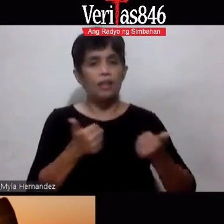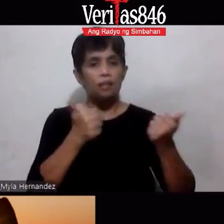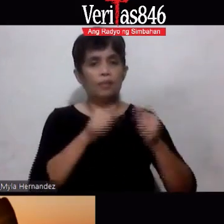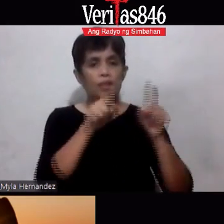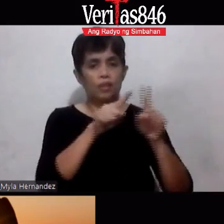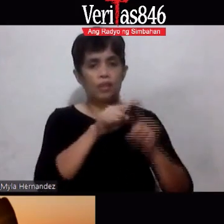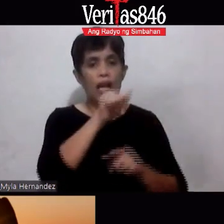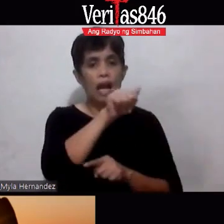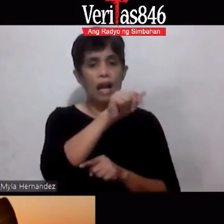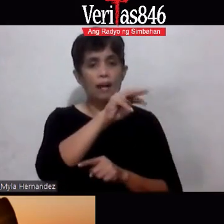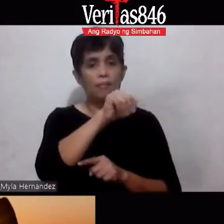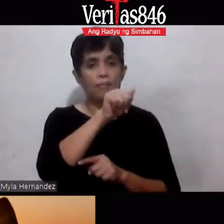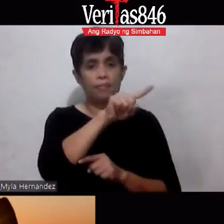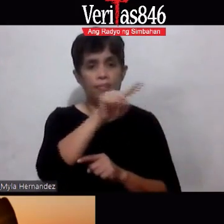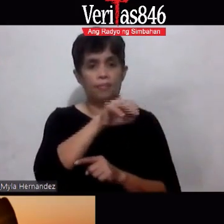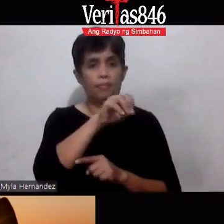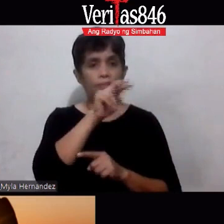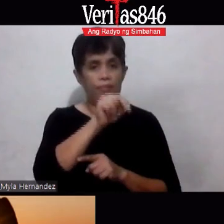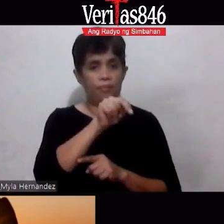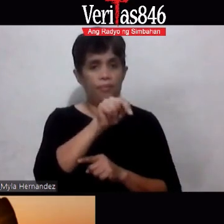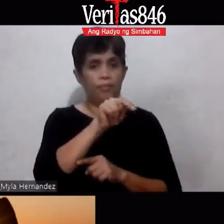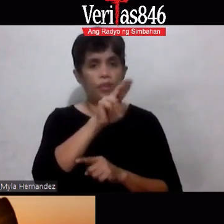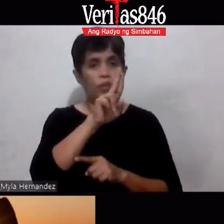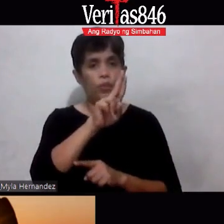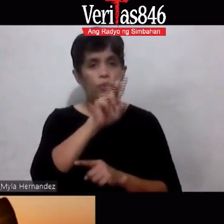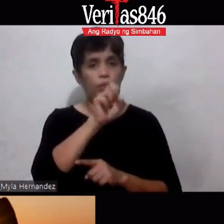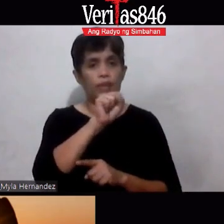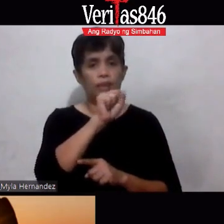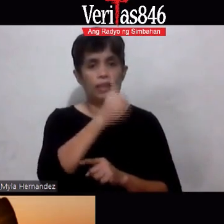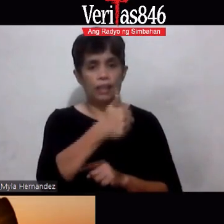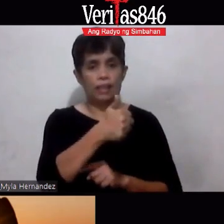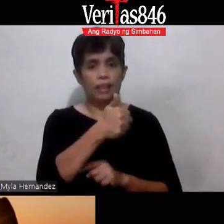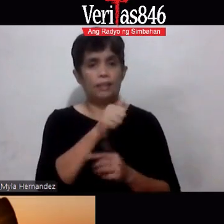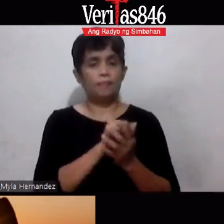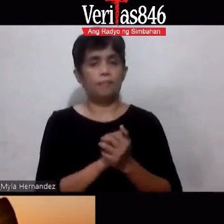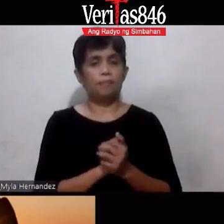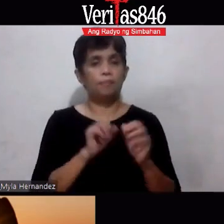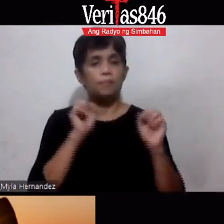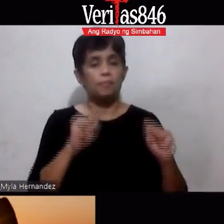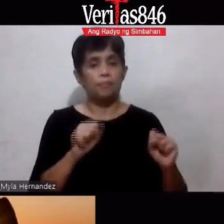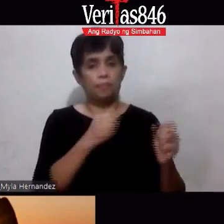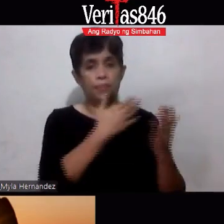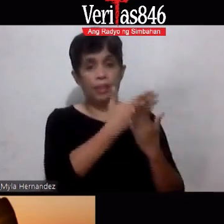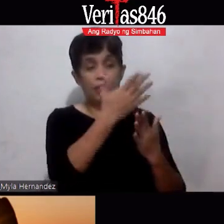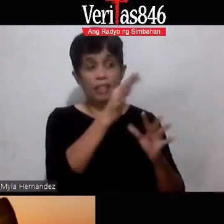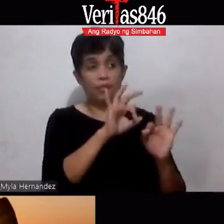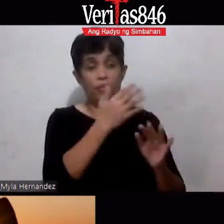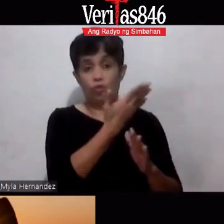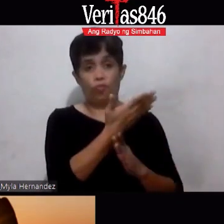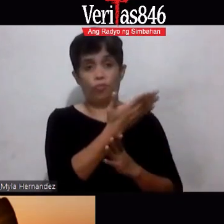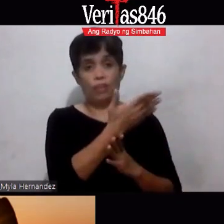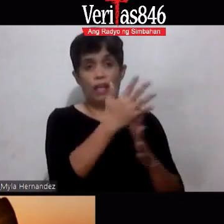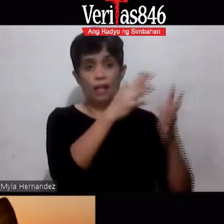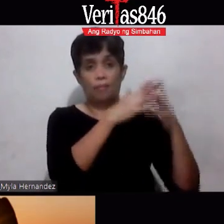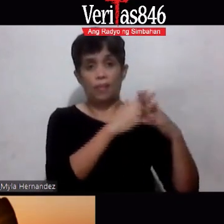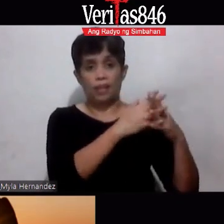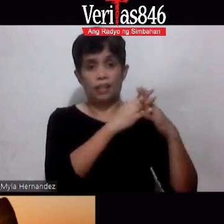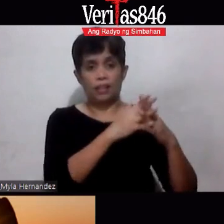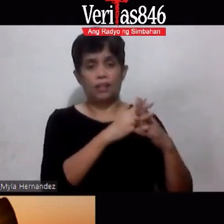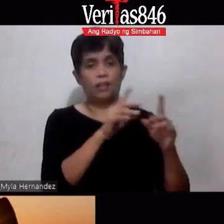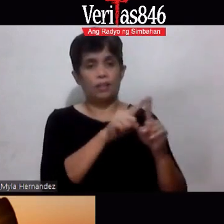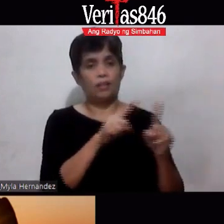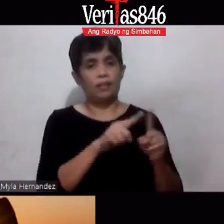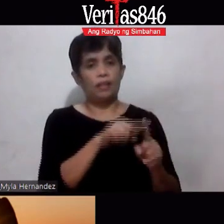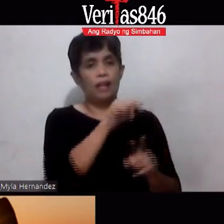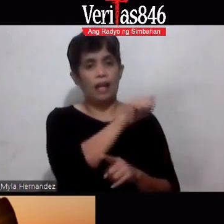ok so yan yung mga pwede nyo pagbilihan kung nasa amerika kayo meron rin tayo sa amazon